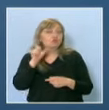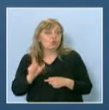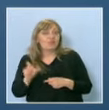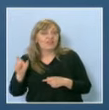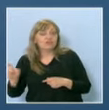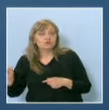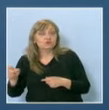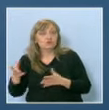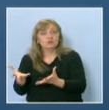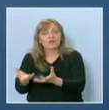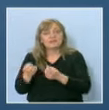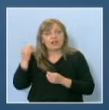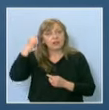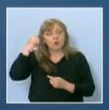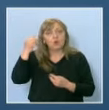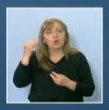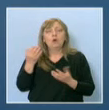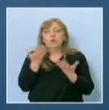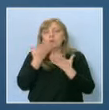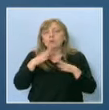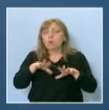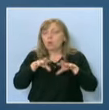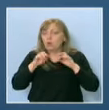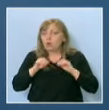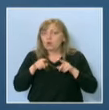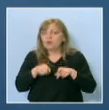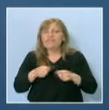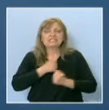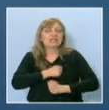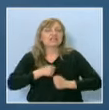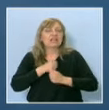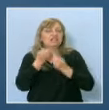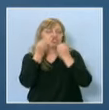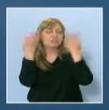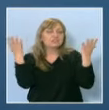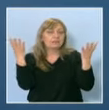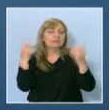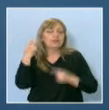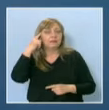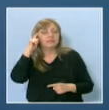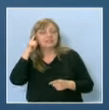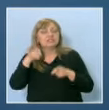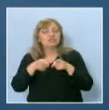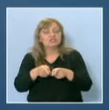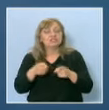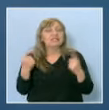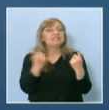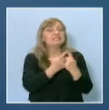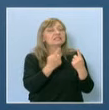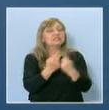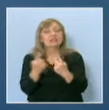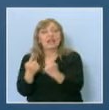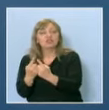си е взело поука от тези толкова трагични събития. Аз смятам, че именно с тези срещи, с